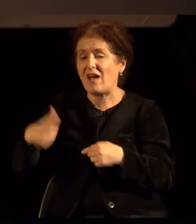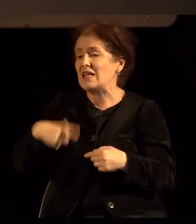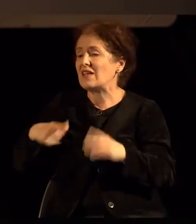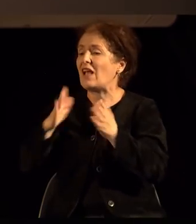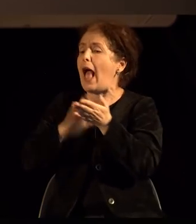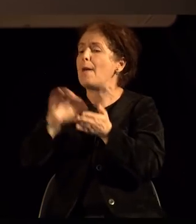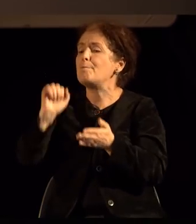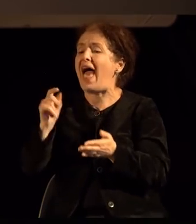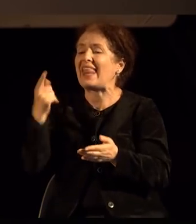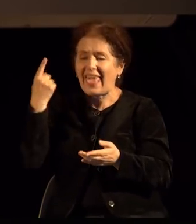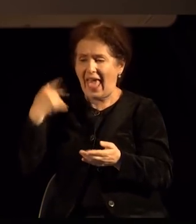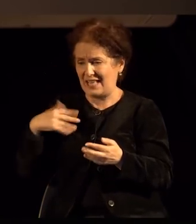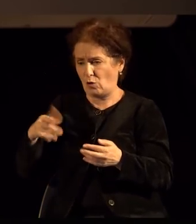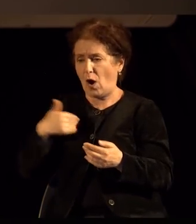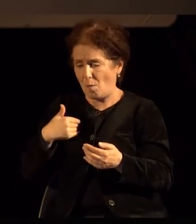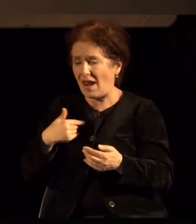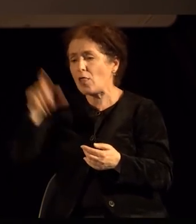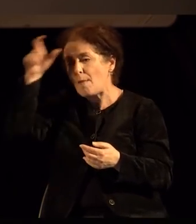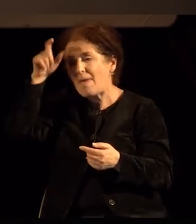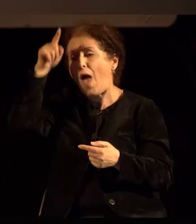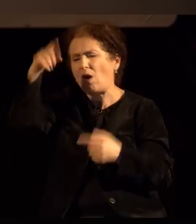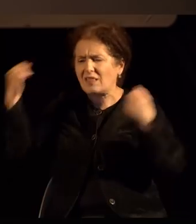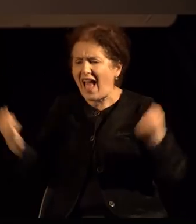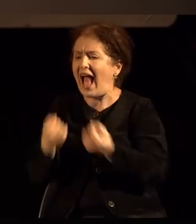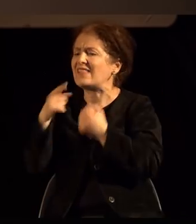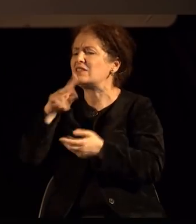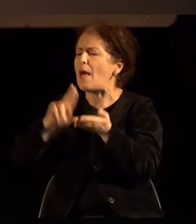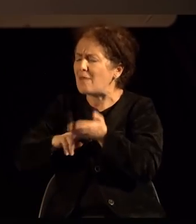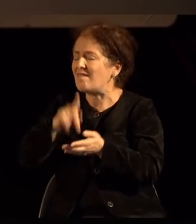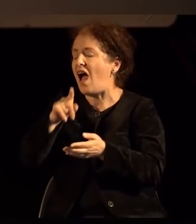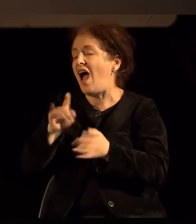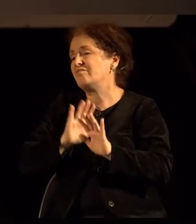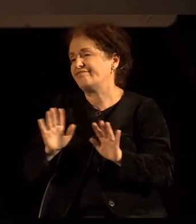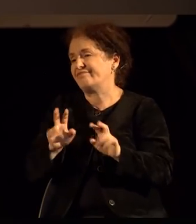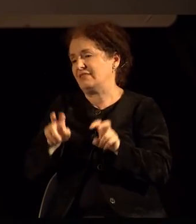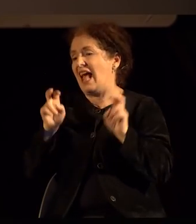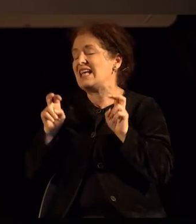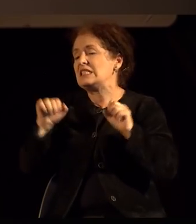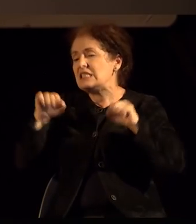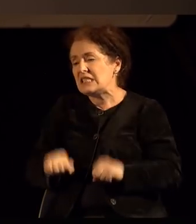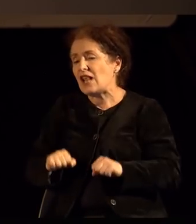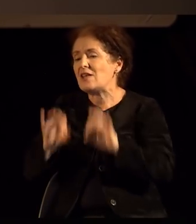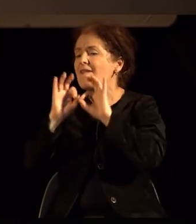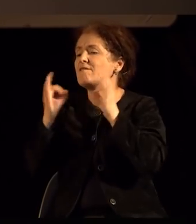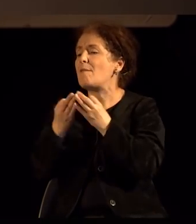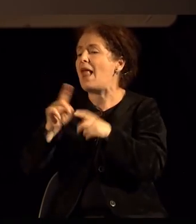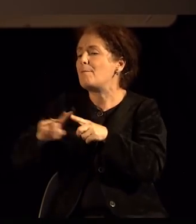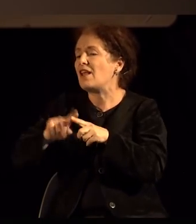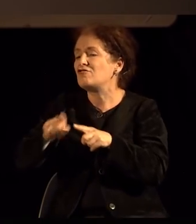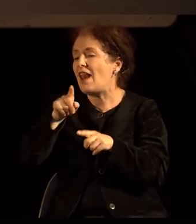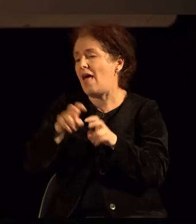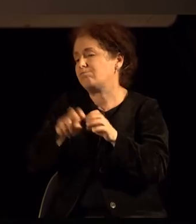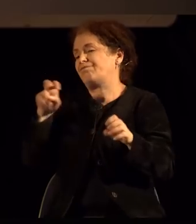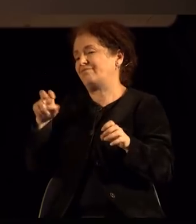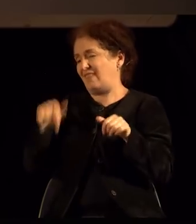Марија Савич од Белград ЛГБТ активистка, сосема оправдано и од сосема сериозни семејни причини и мораше да го